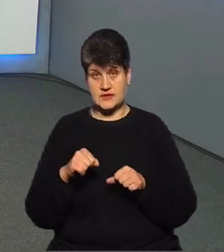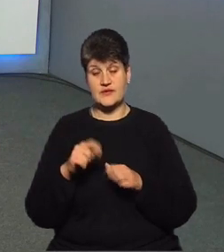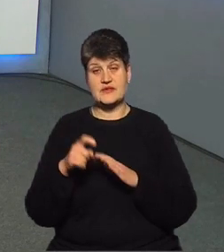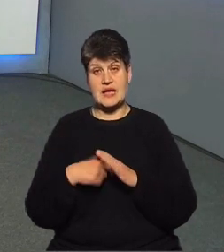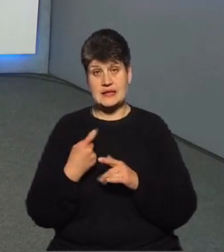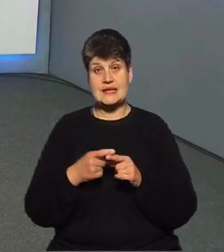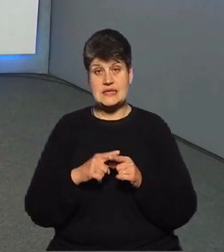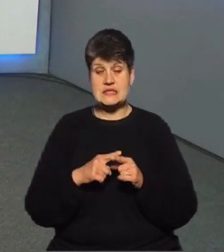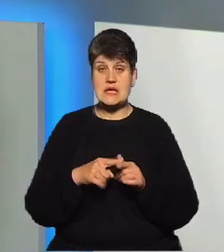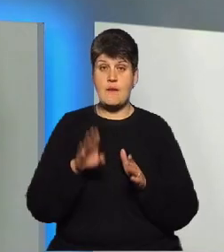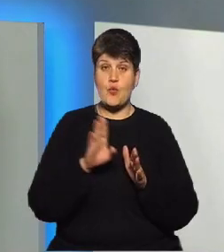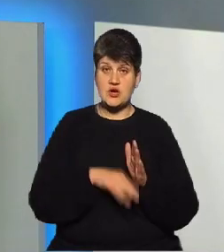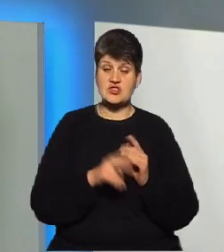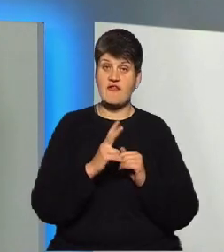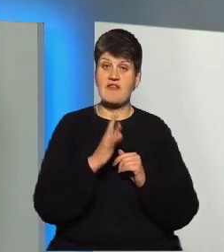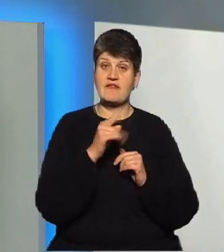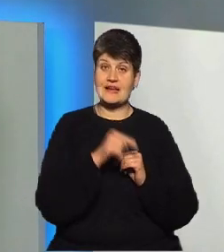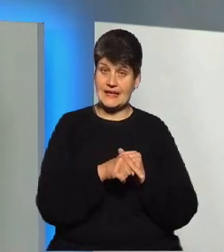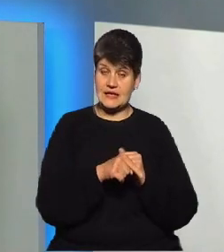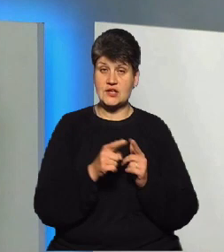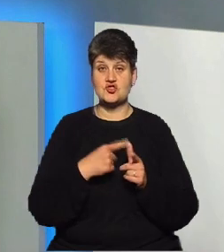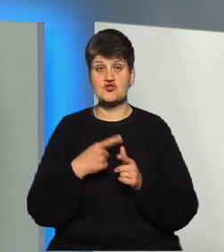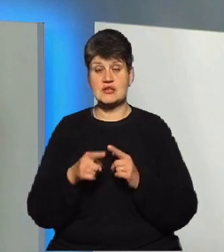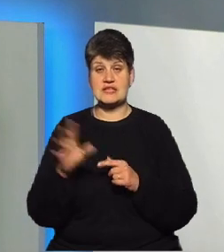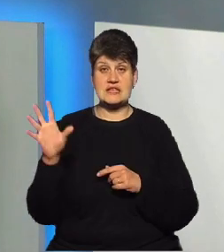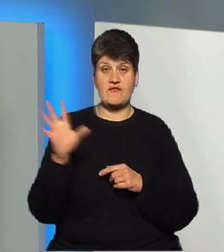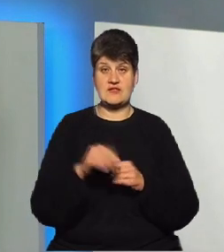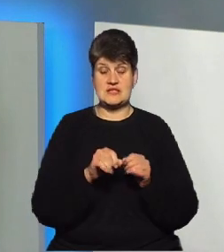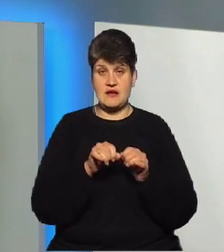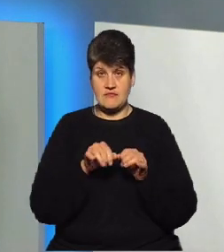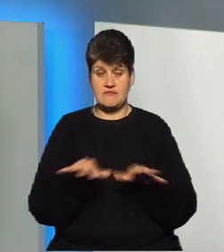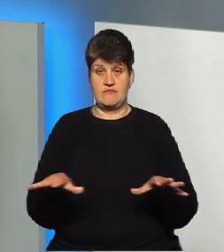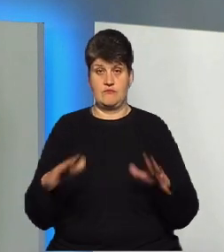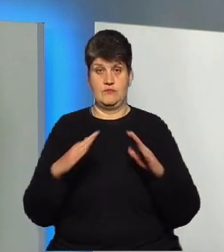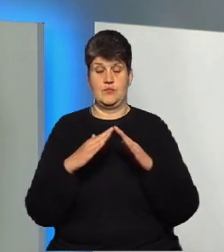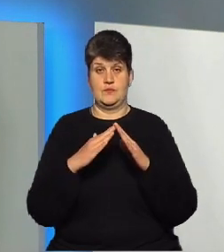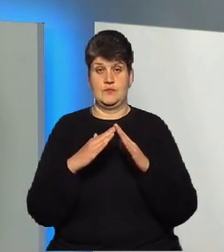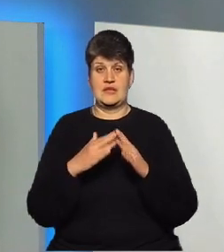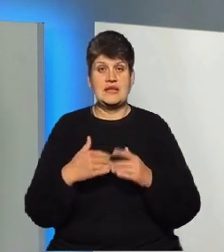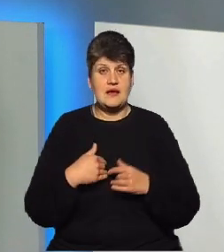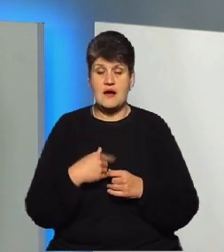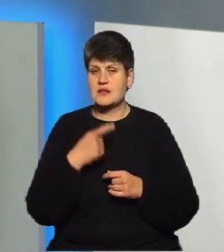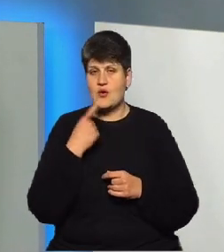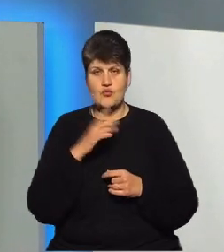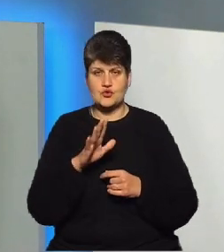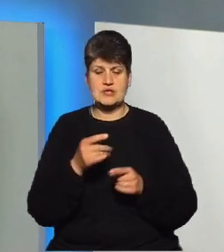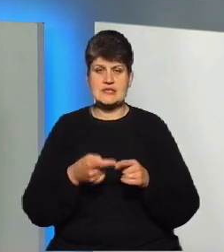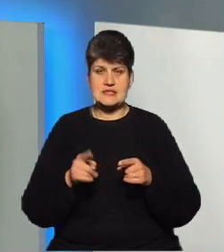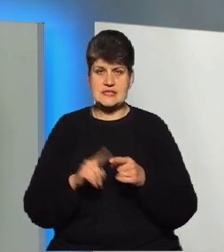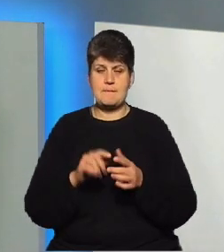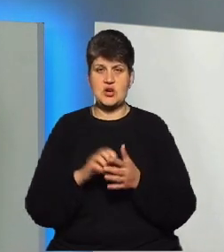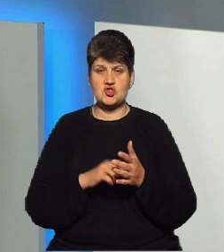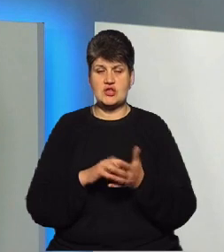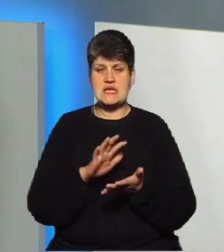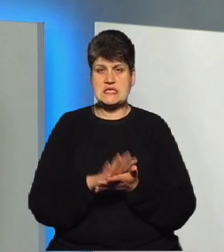погіршення в самій квартирі, чи це є в мережі. Тобто, на жаль, поки що я не виключаю, що основна причина забруднень